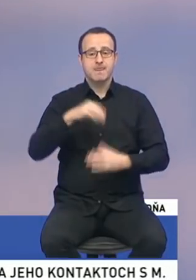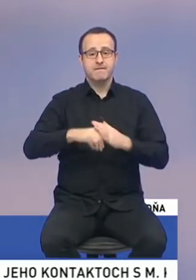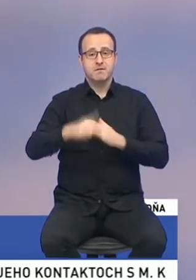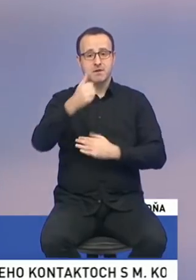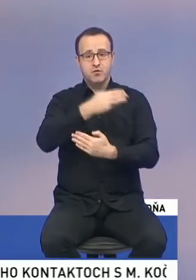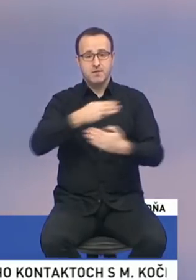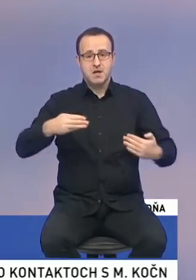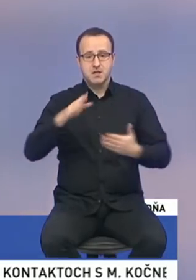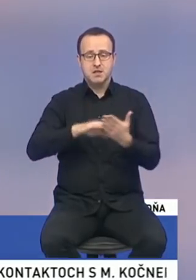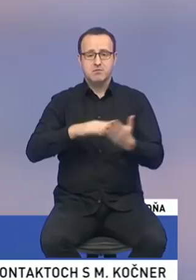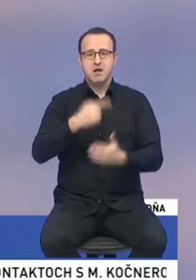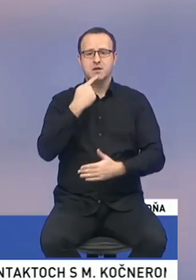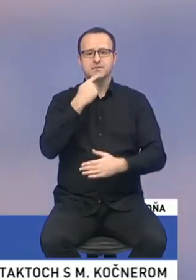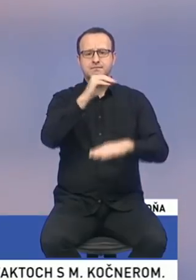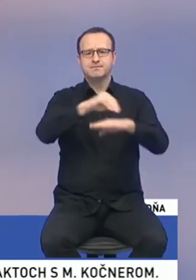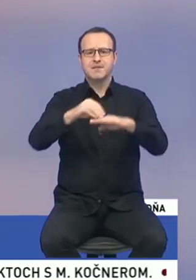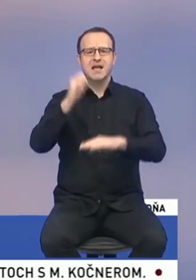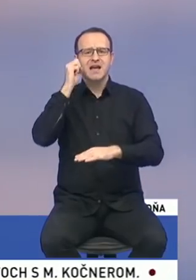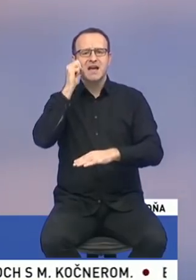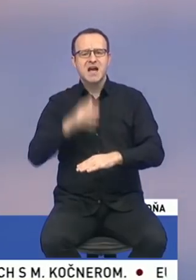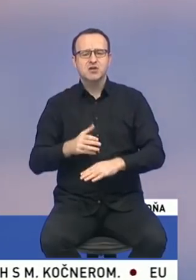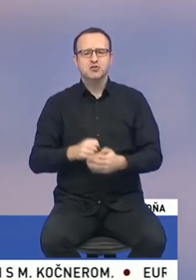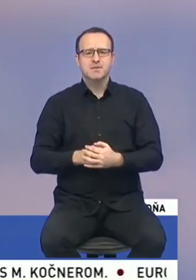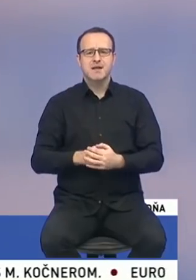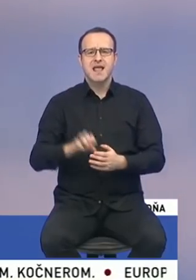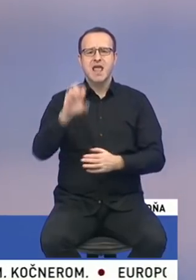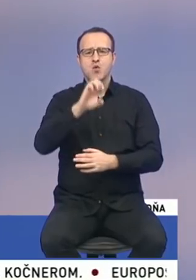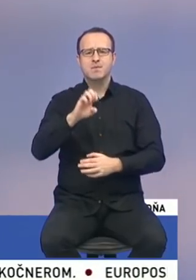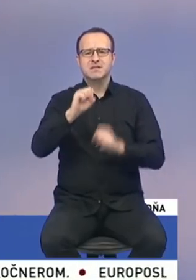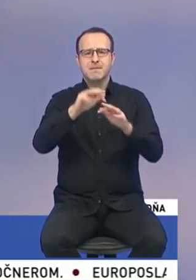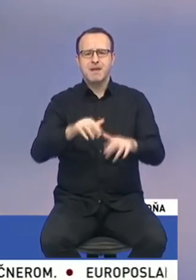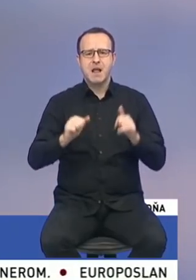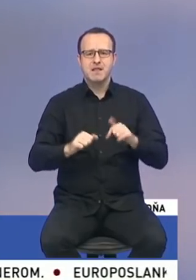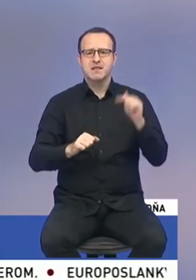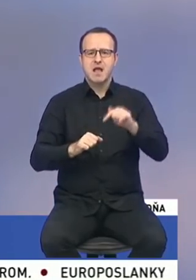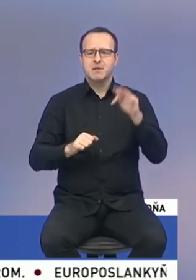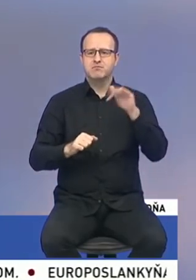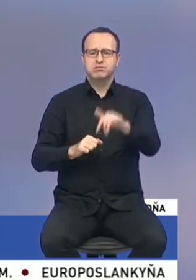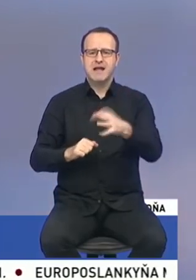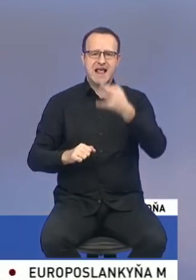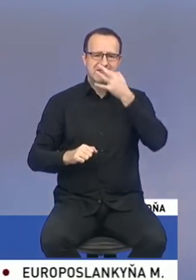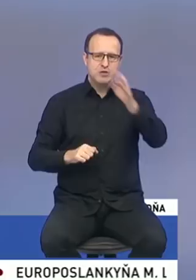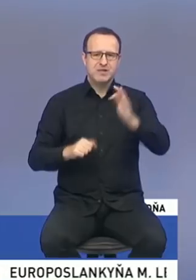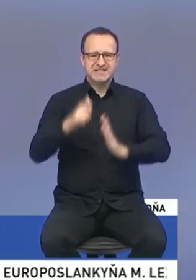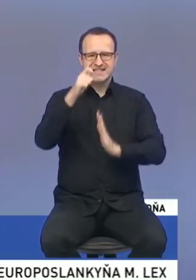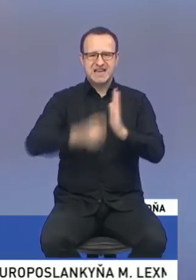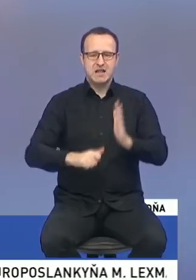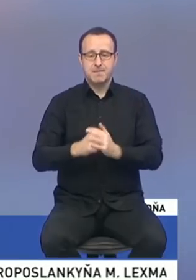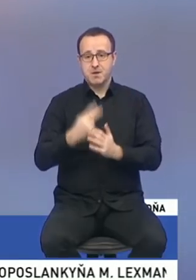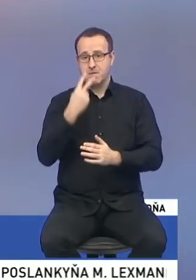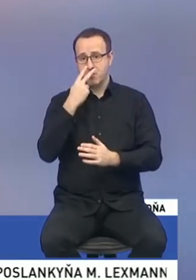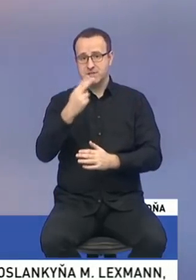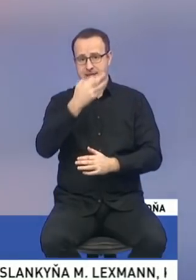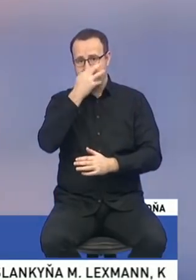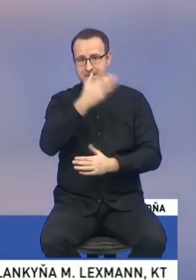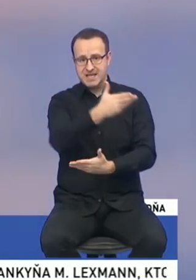že v podstate v každom európskom parlamente dnes nám sedí nejaká nacionalistická strana. A keď sa napríklad pozrieme na Nemecko, tak